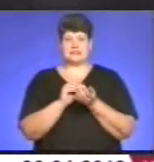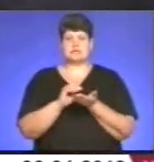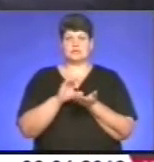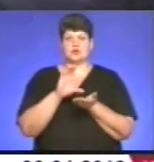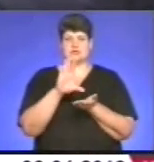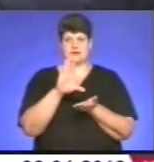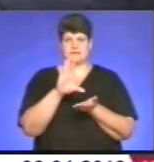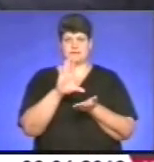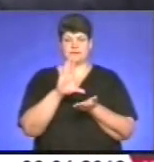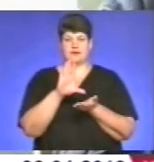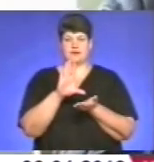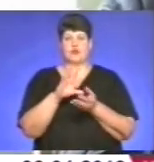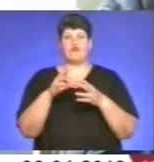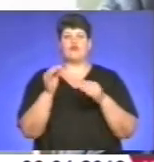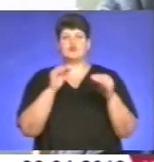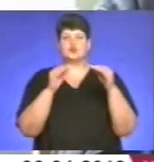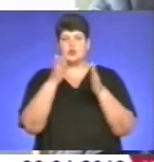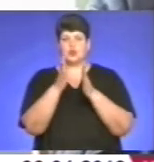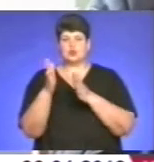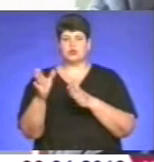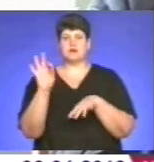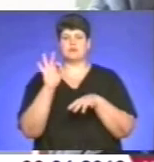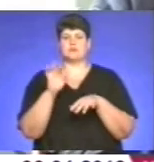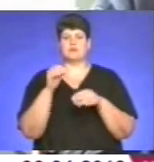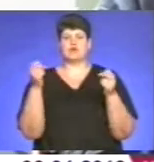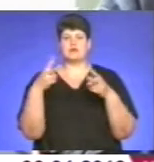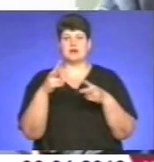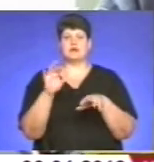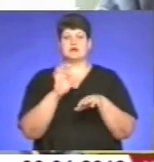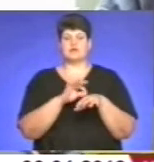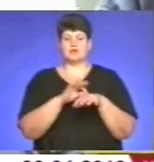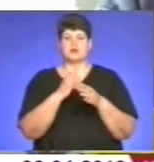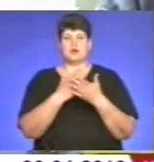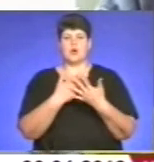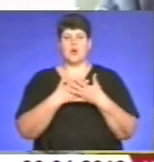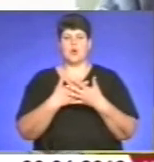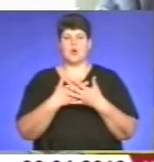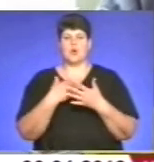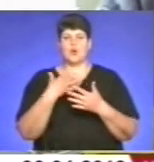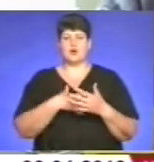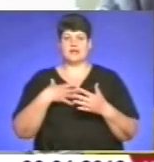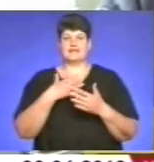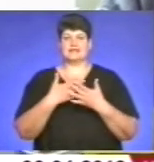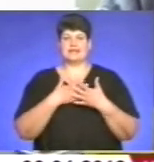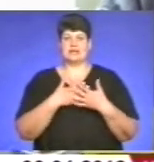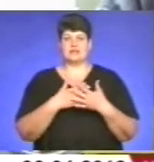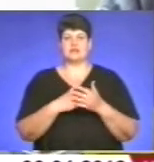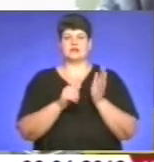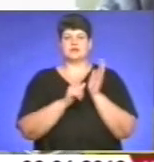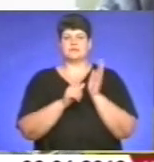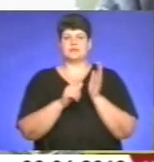В структурі профзахворювань в Україні переважають хвороби органів дихання 63%, упорно-рухового апарату